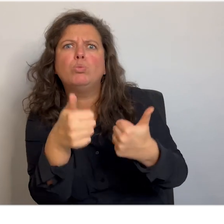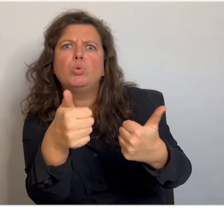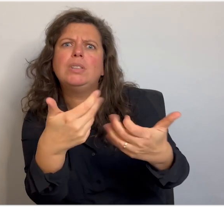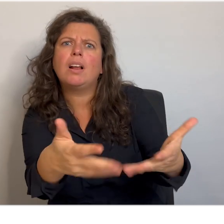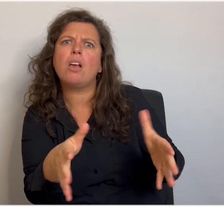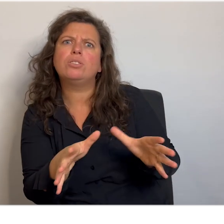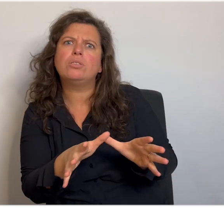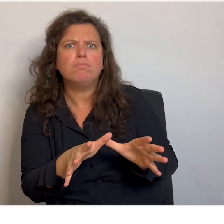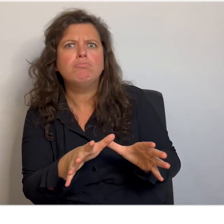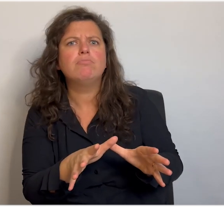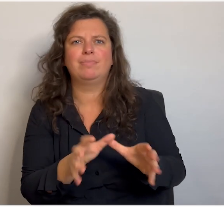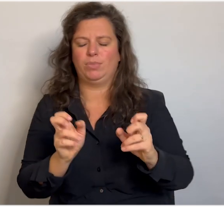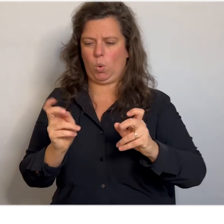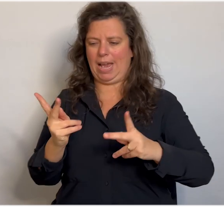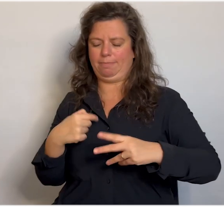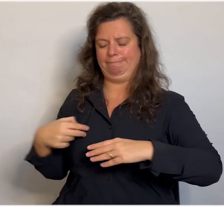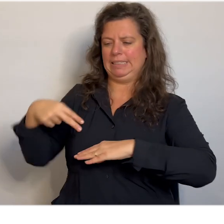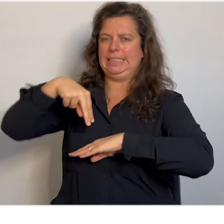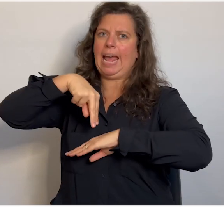de klas. Oké, ik ga er even bij staan.